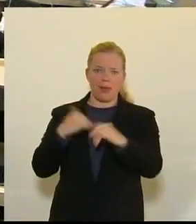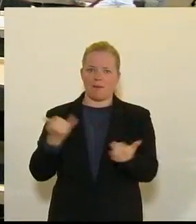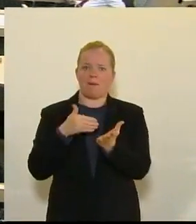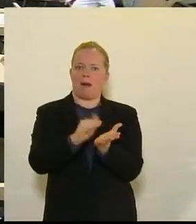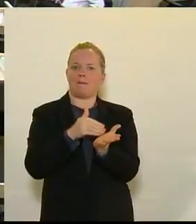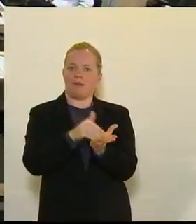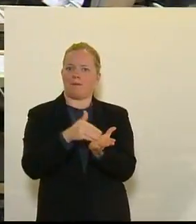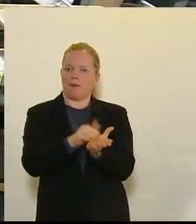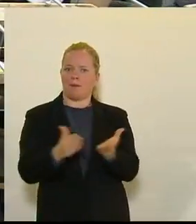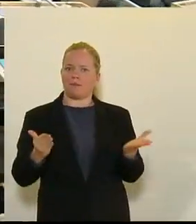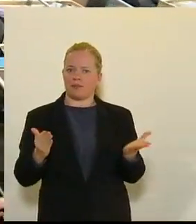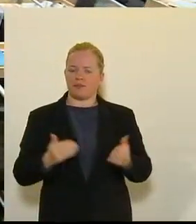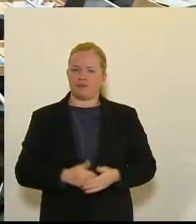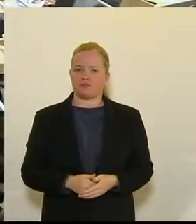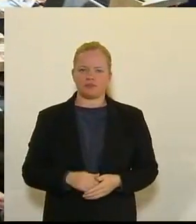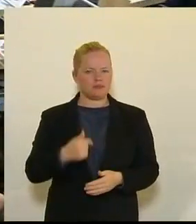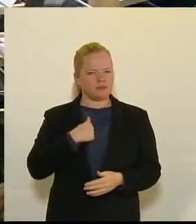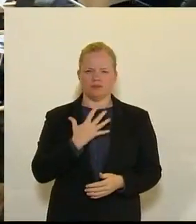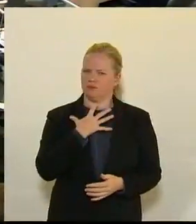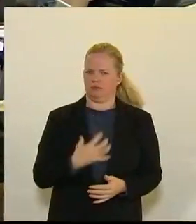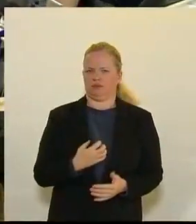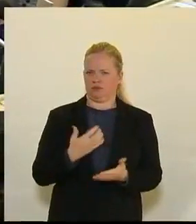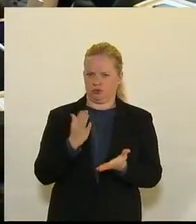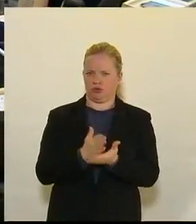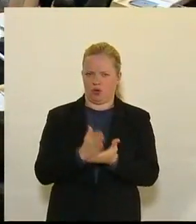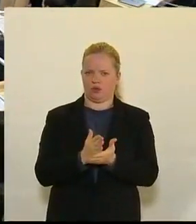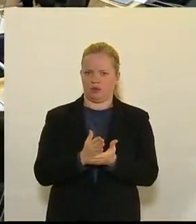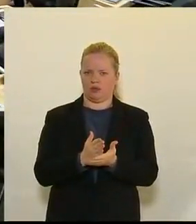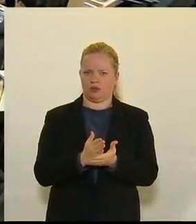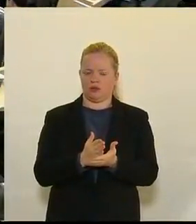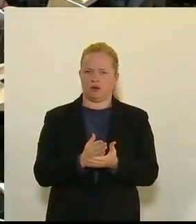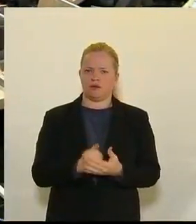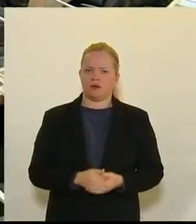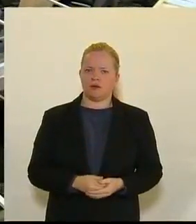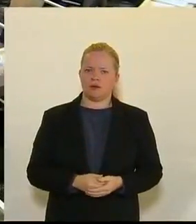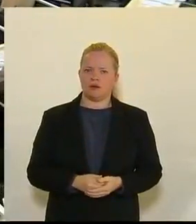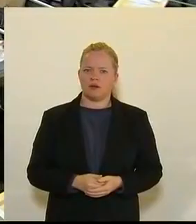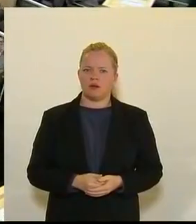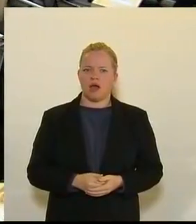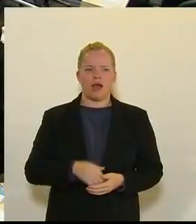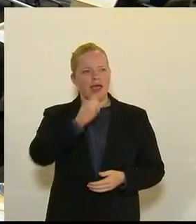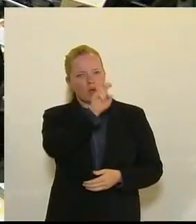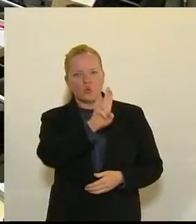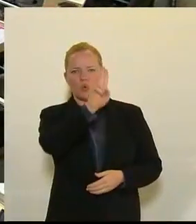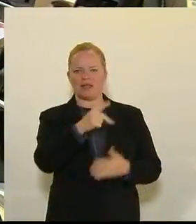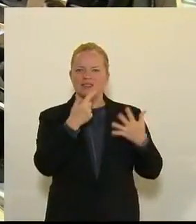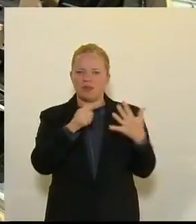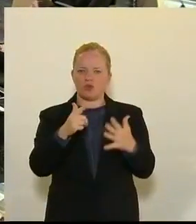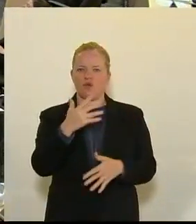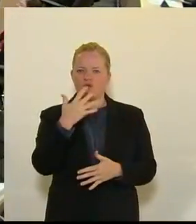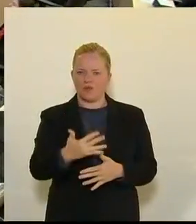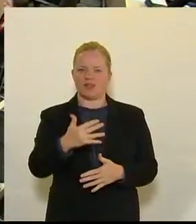wisst ihr, was mich unglaublich frustriert ist, dass man umgeschauter über die Europäische Union 750